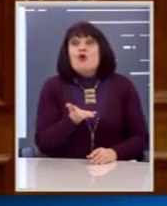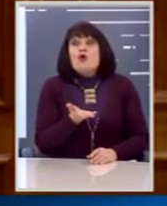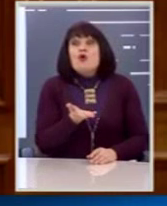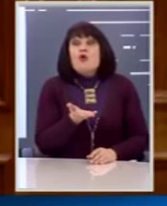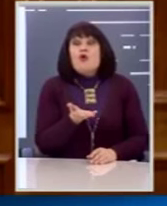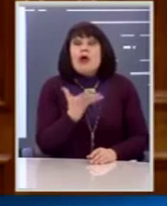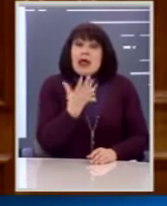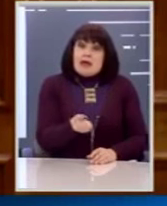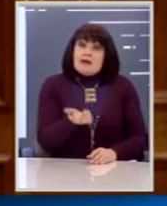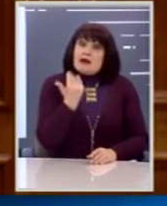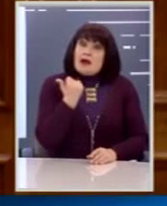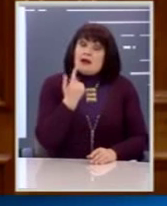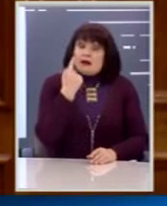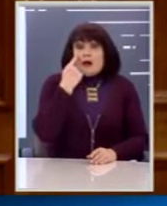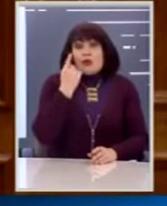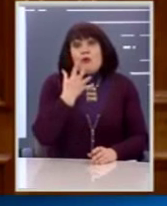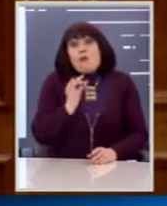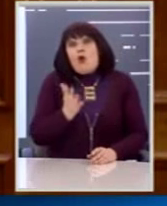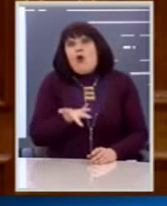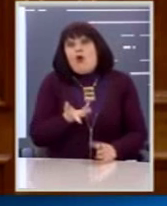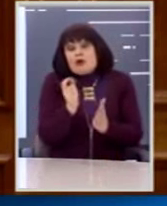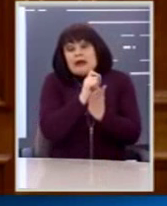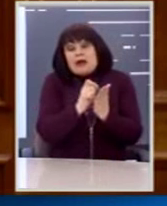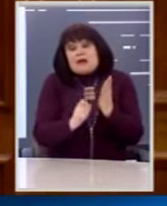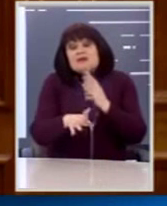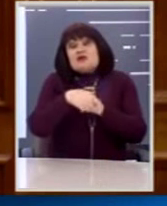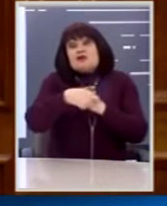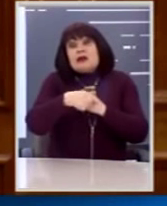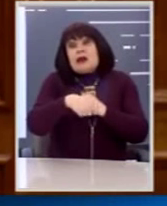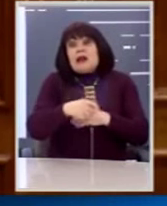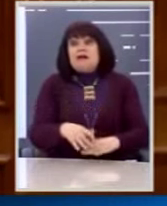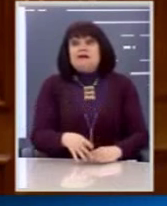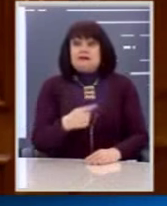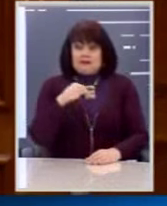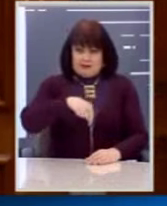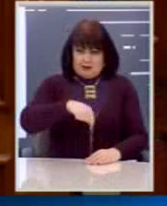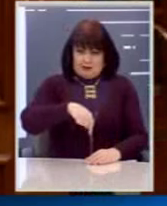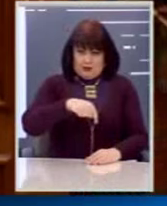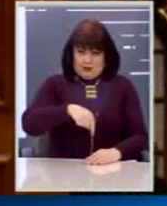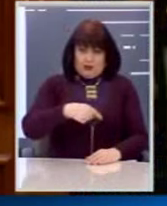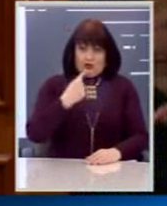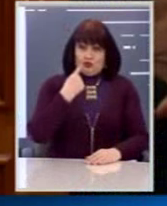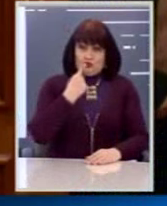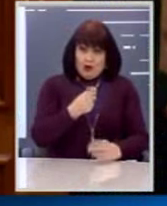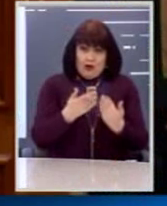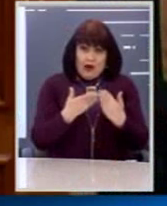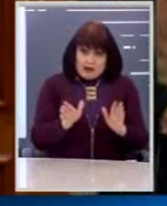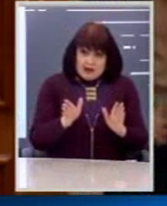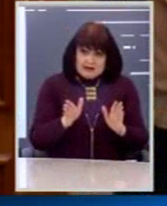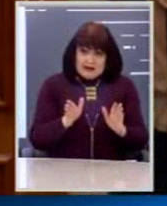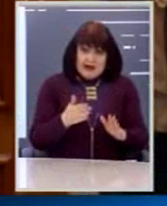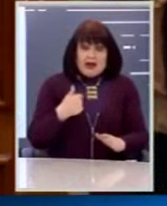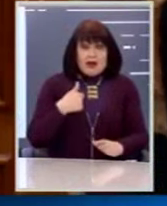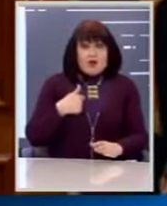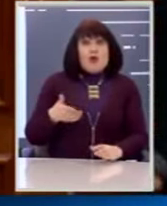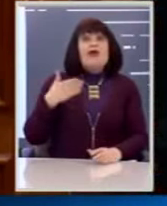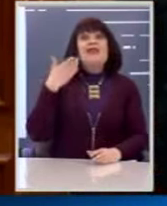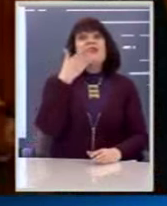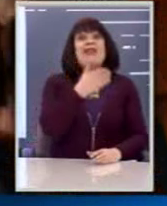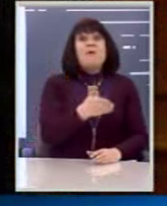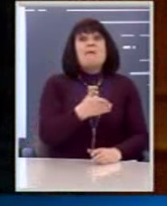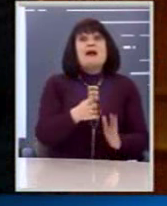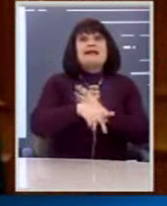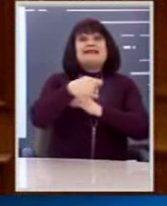υπάρχει μπορεί και να μην υπάρχει και εγώ το λέω εδώ δημόσια ότι θα πάω στην